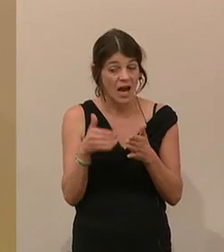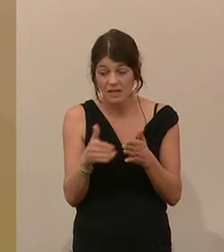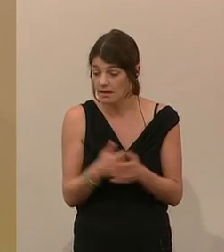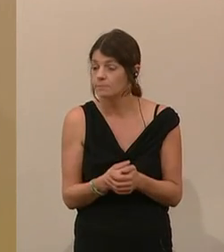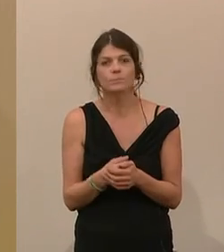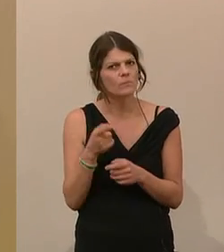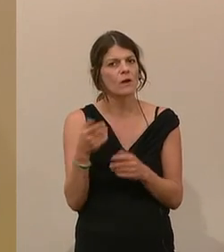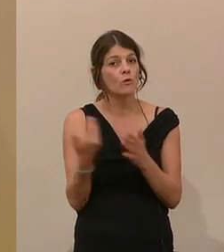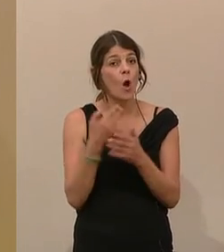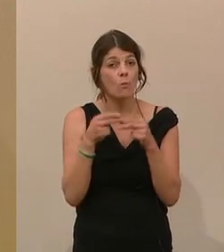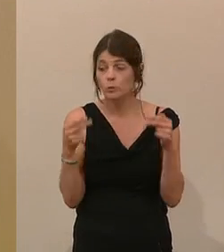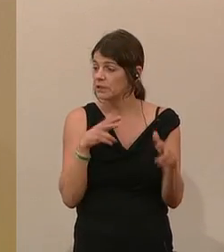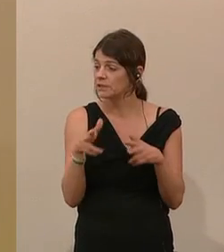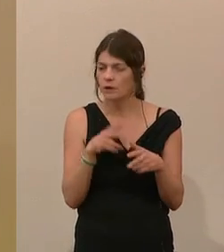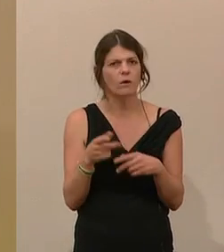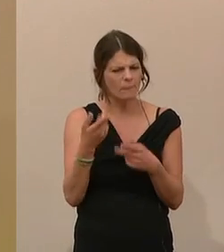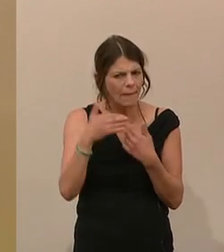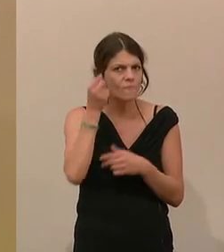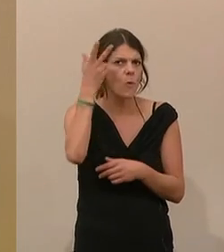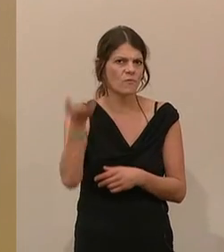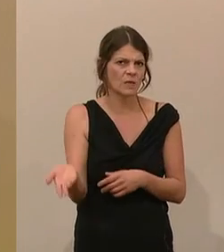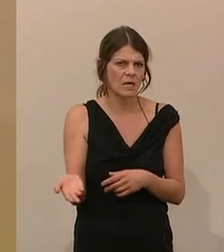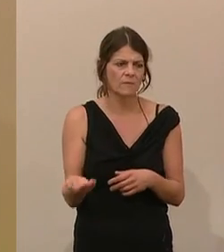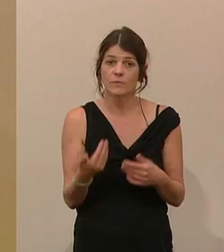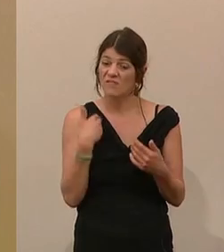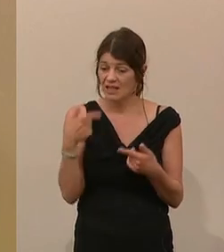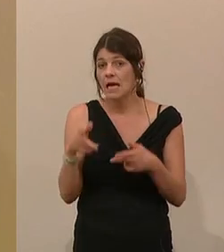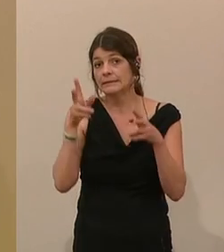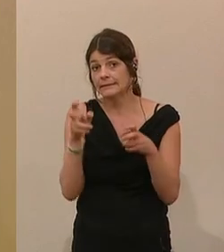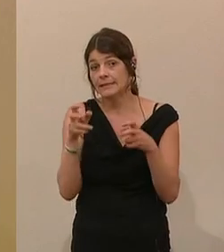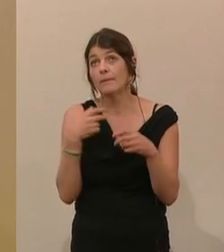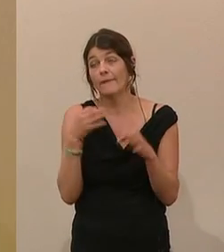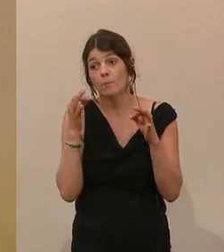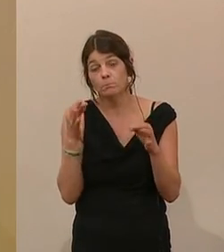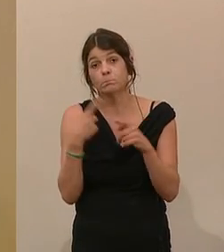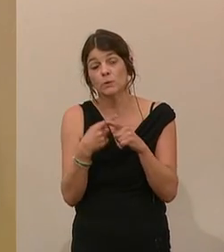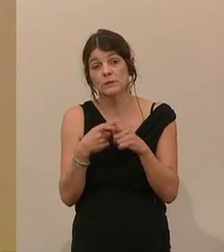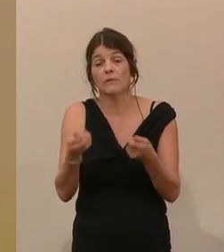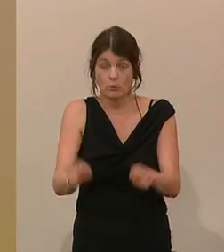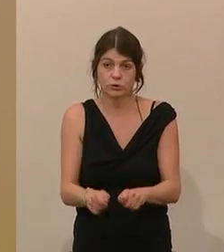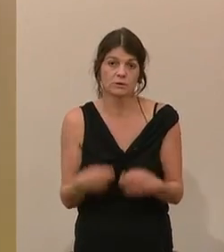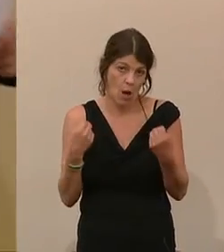Bundesregierung auch wieder Vernunft einkehrt und wir dieses Thema glücklich abschließen können.